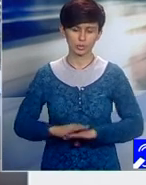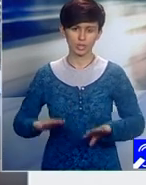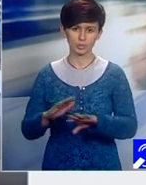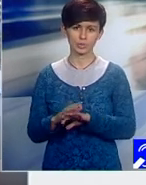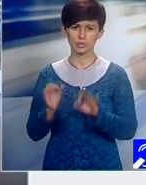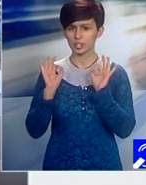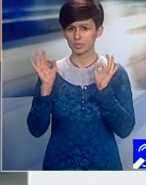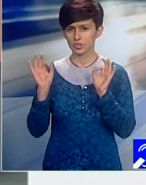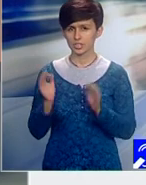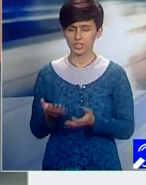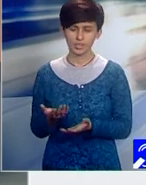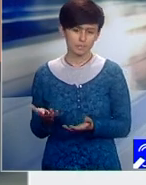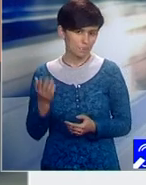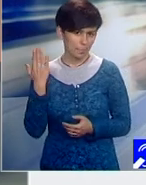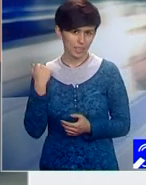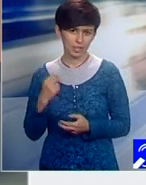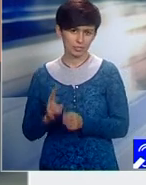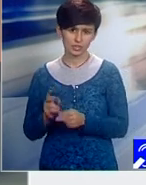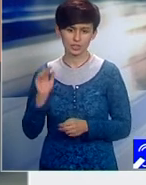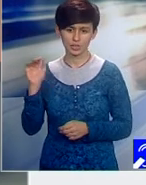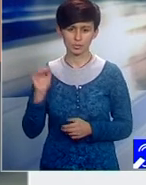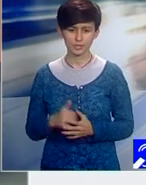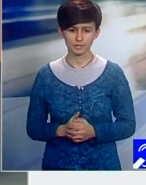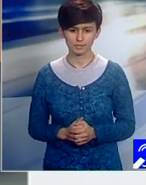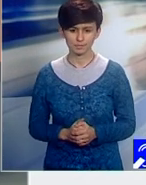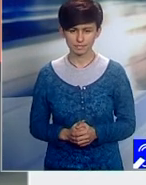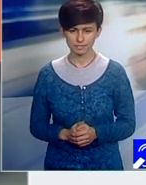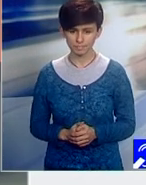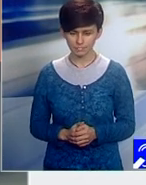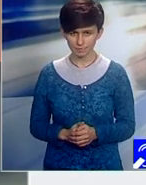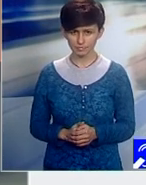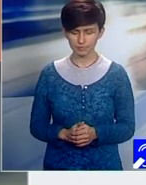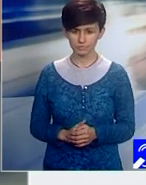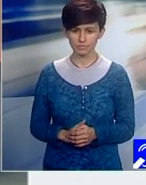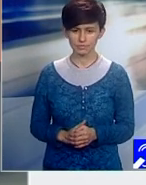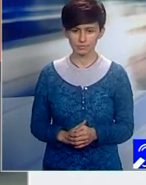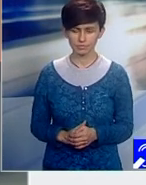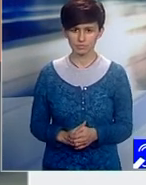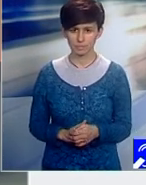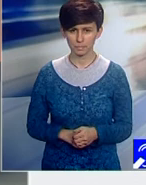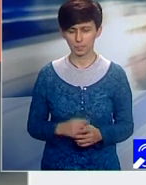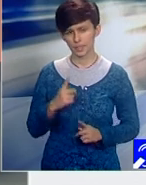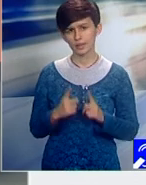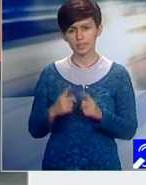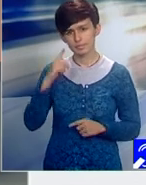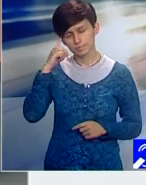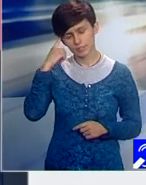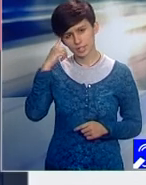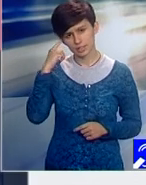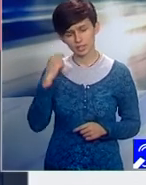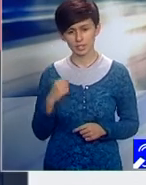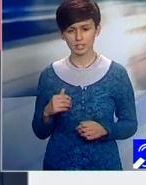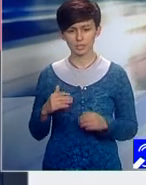acum totul a fost întâlnirile, au fost tehnice și între specialiști. Da, dar având în vedere că pe